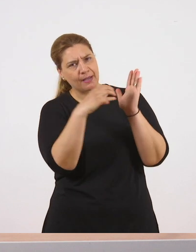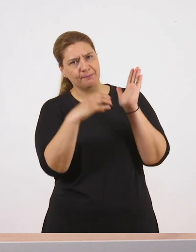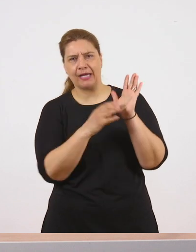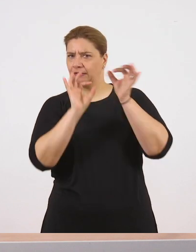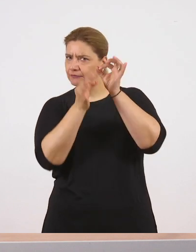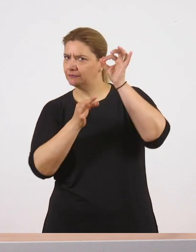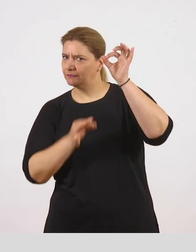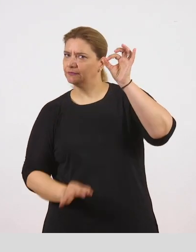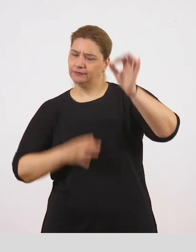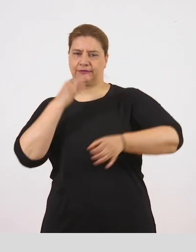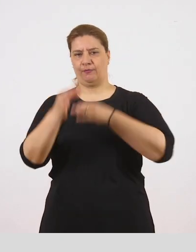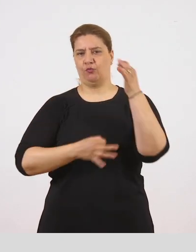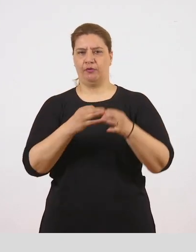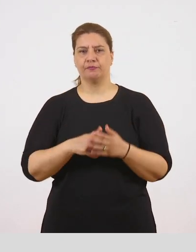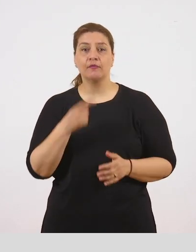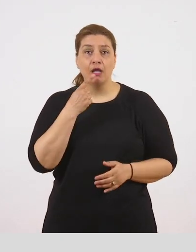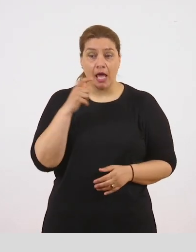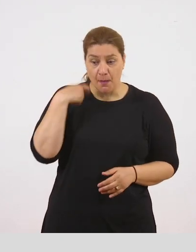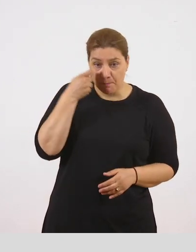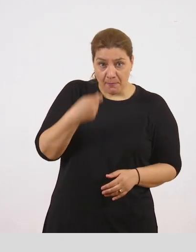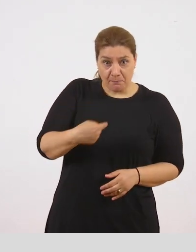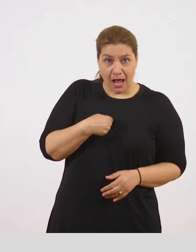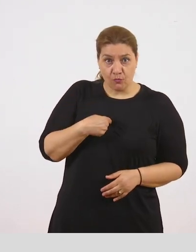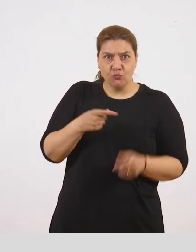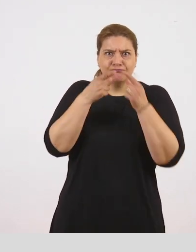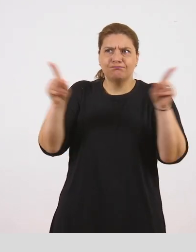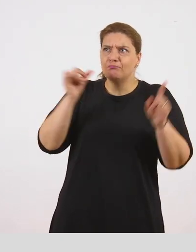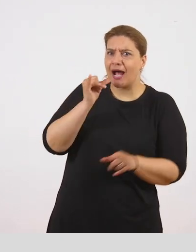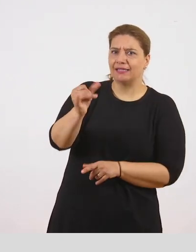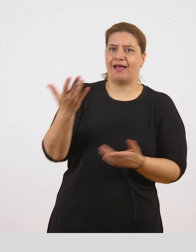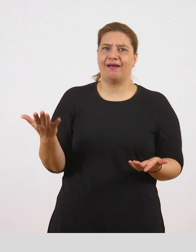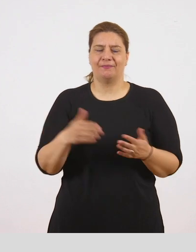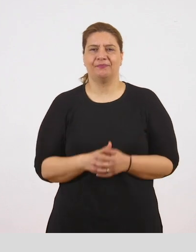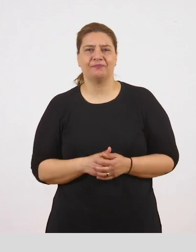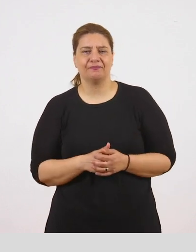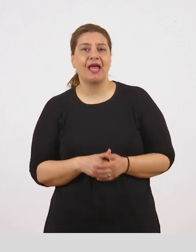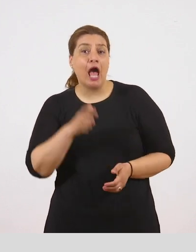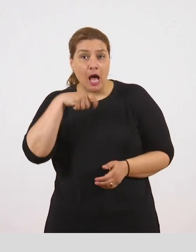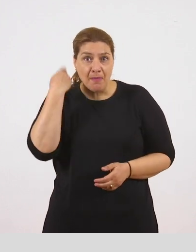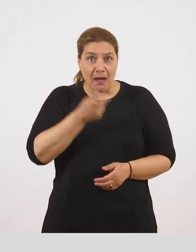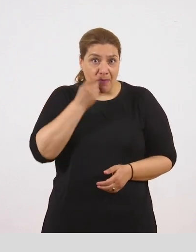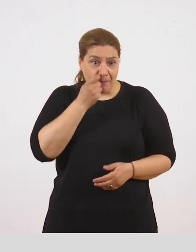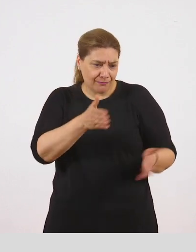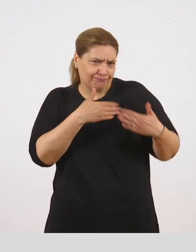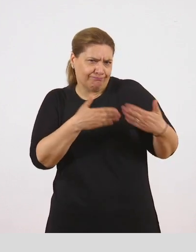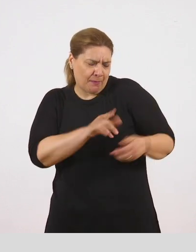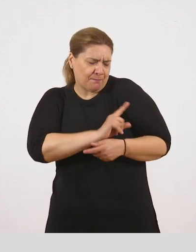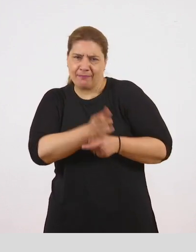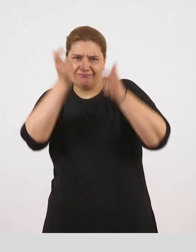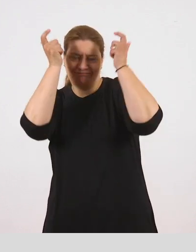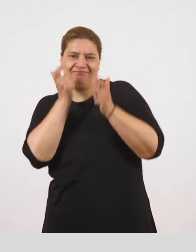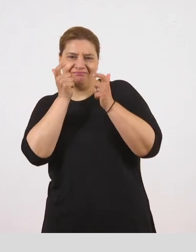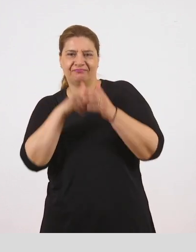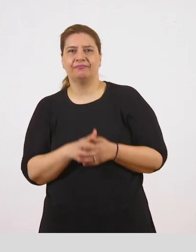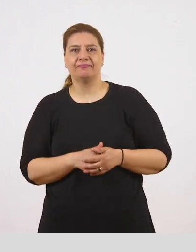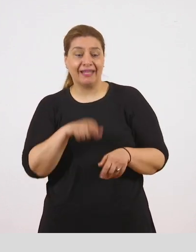παράγραφο. Η μαμά μου ήταν πάντα ξεχωριστή. Με τον μπαμπά παντρεύτηκαν από έρωτα στο άψε σβήσε. Και